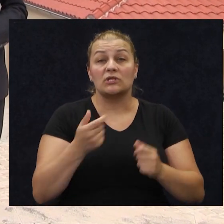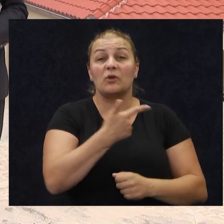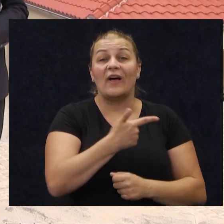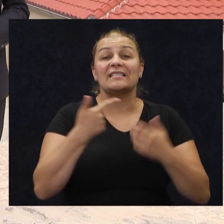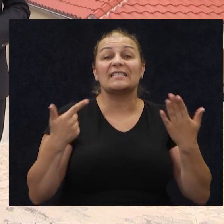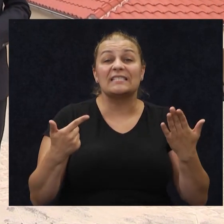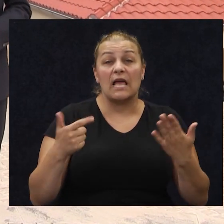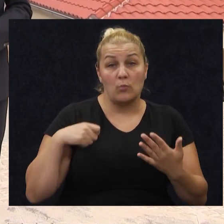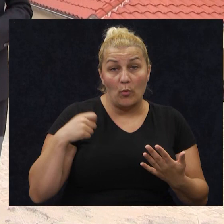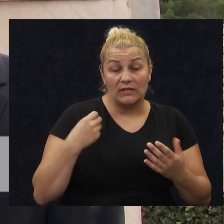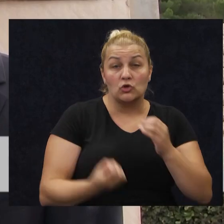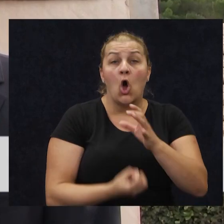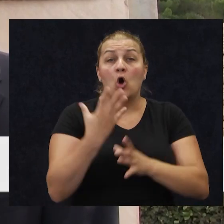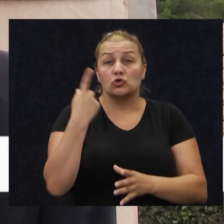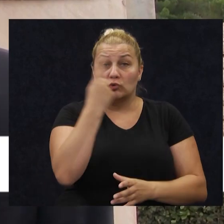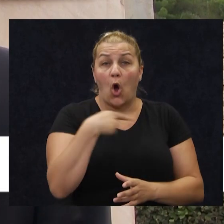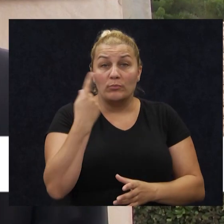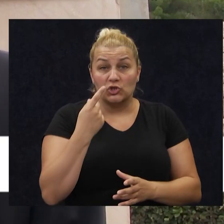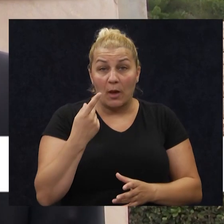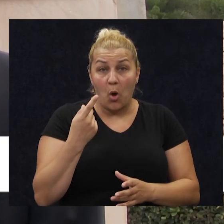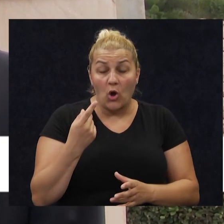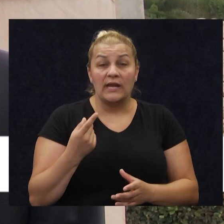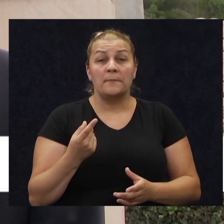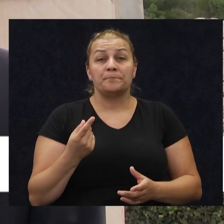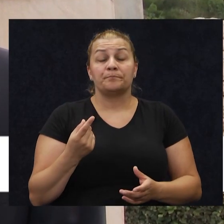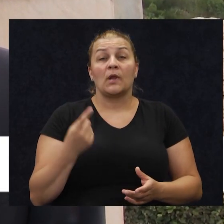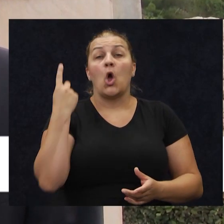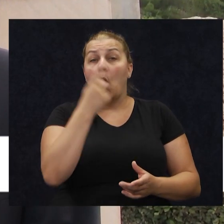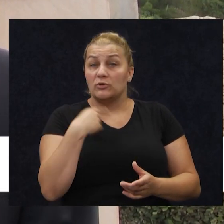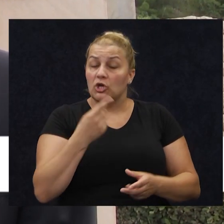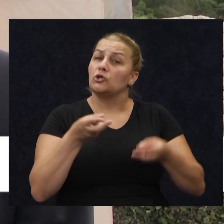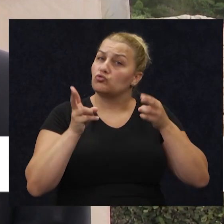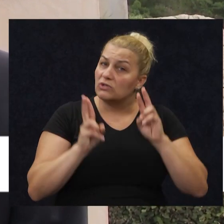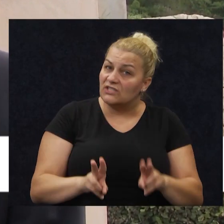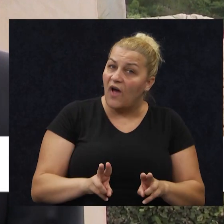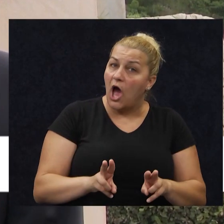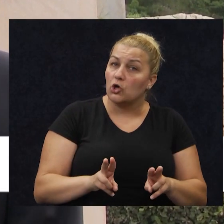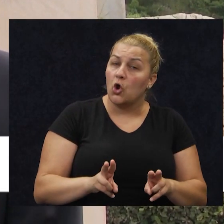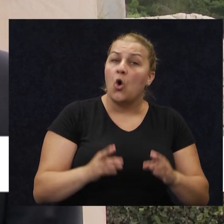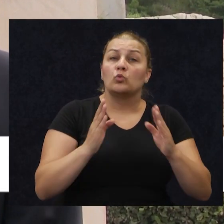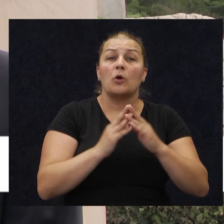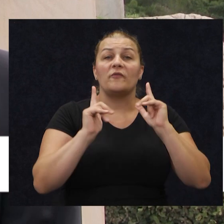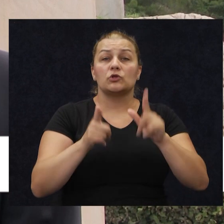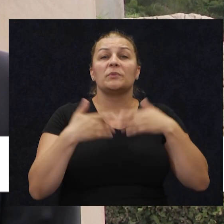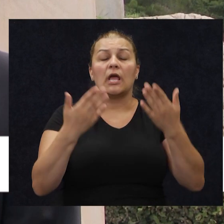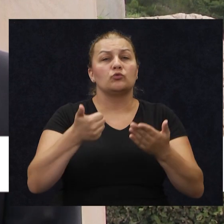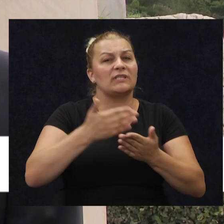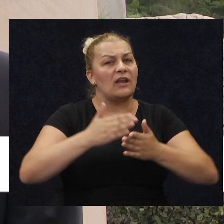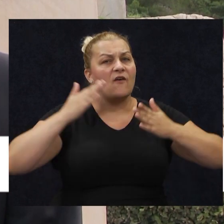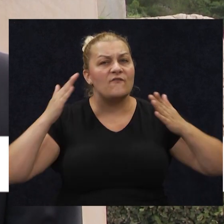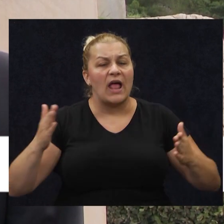obljetnicu osnutka Omiške bojne. Omišljani su stvarno u domovinskom ratu dali jedan veliki